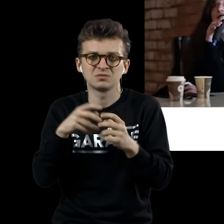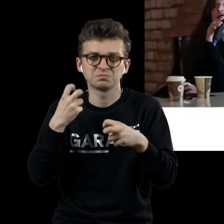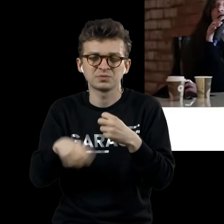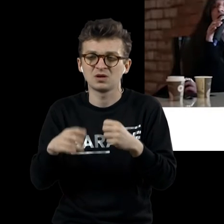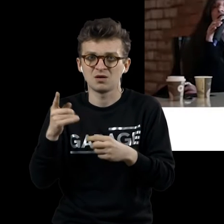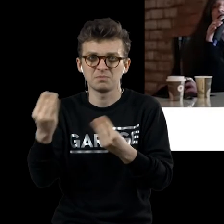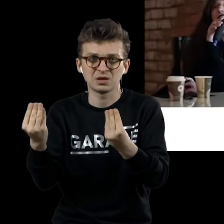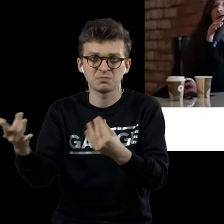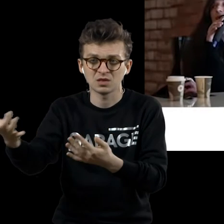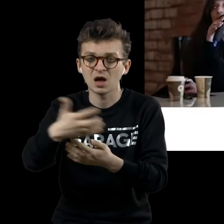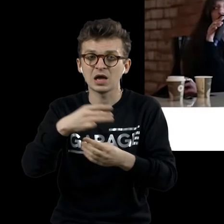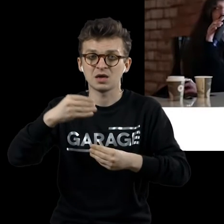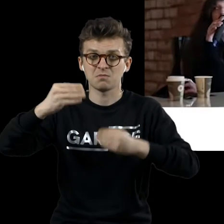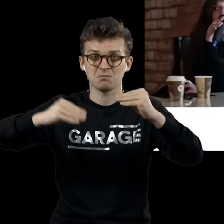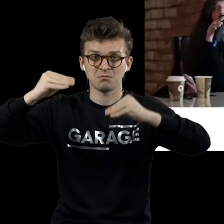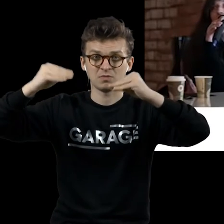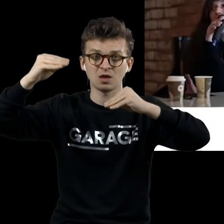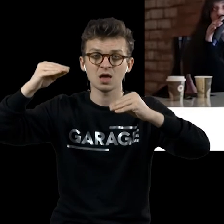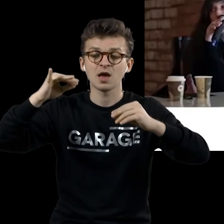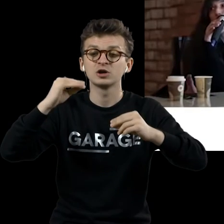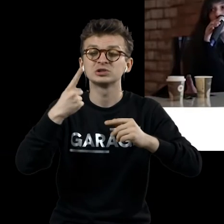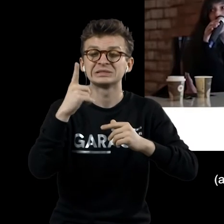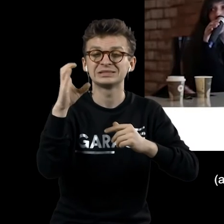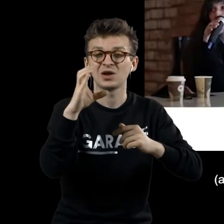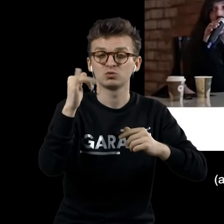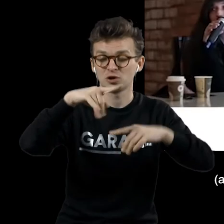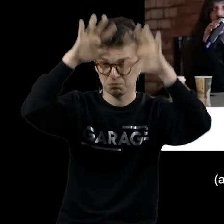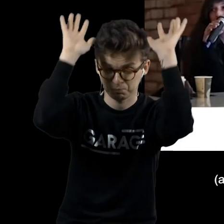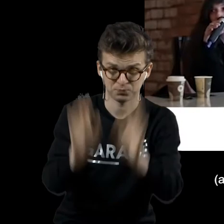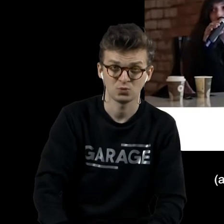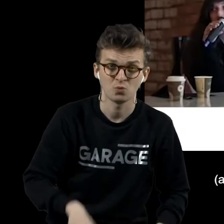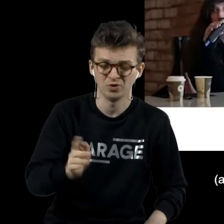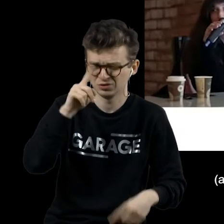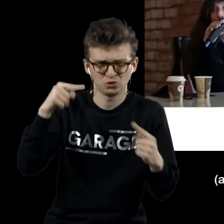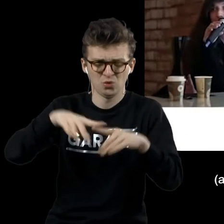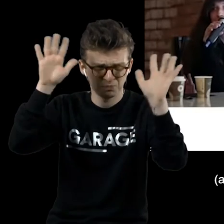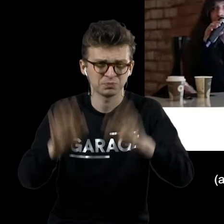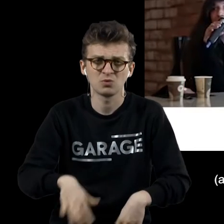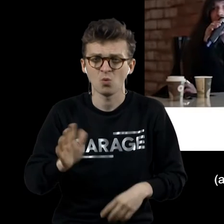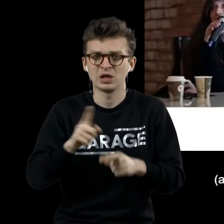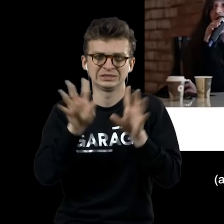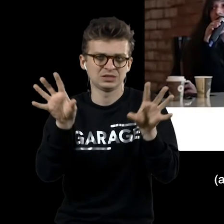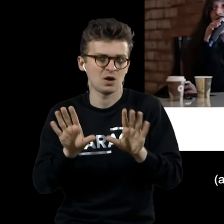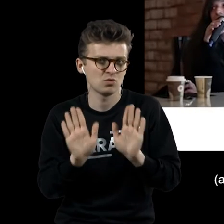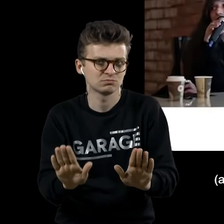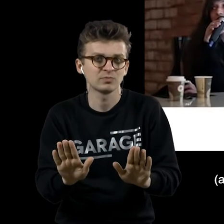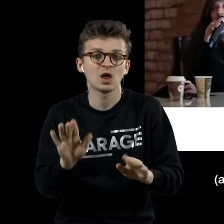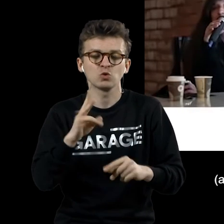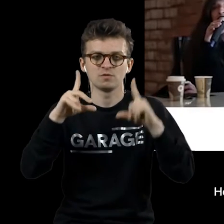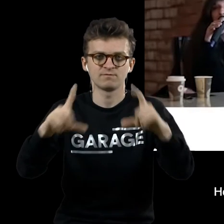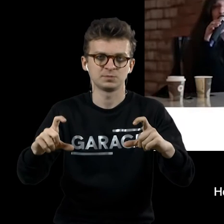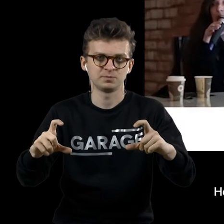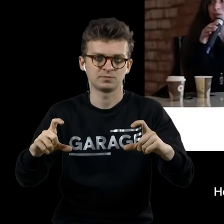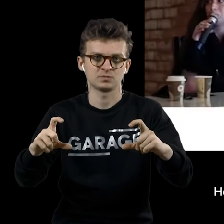вот за секунду до того, как они обязательно обрушатся, они просто не могут не обрушиться по законам физики, надо сделать фотографию.